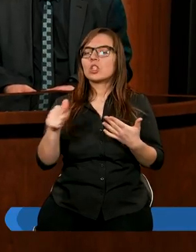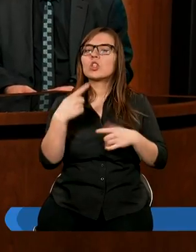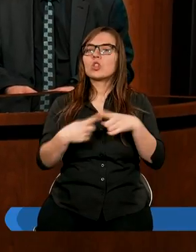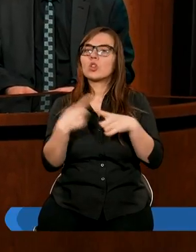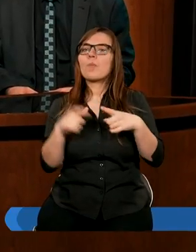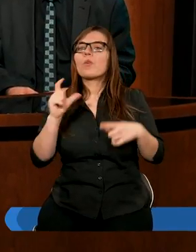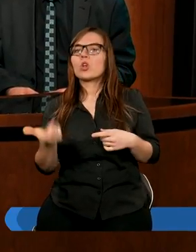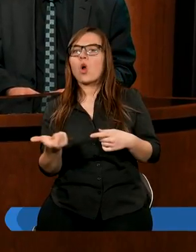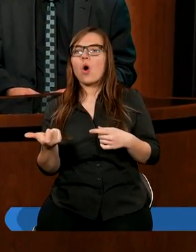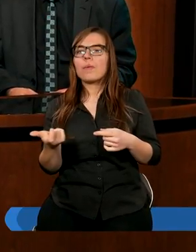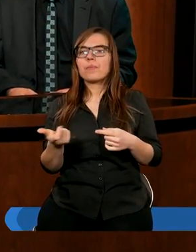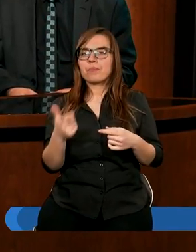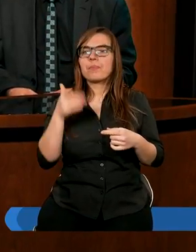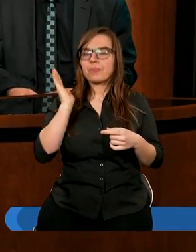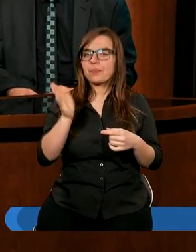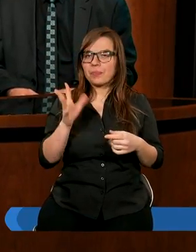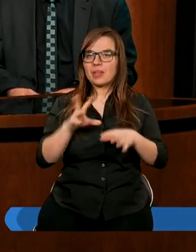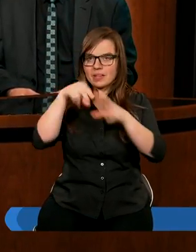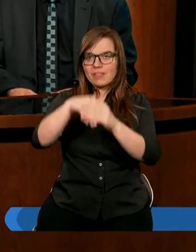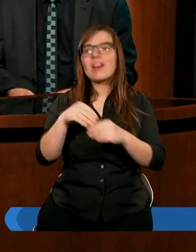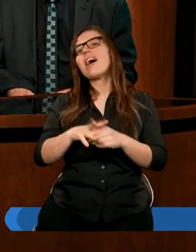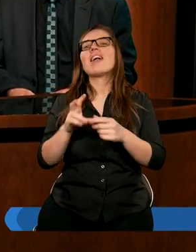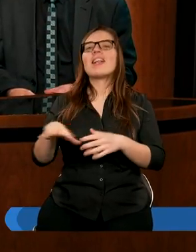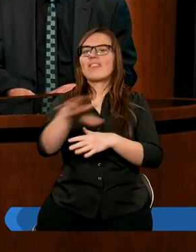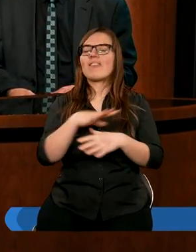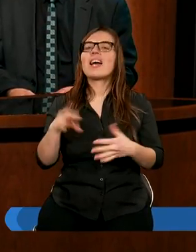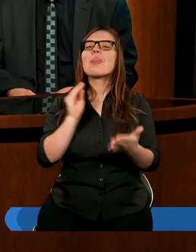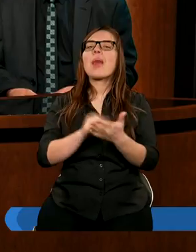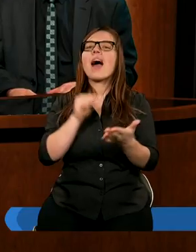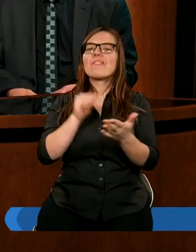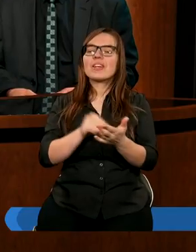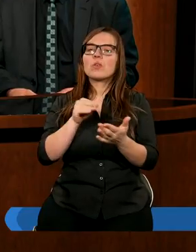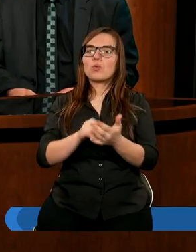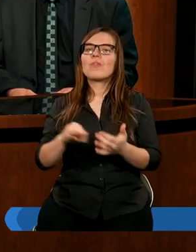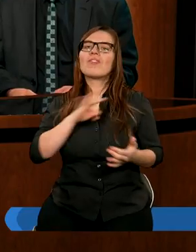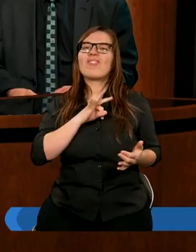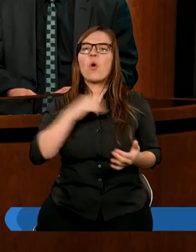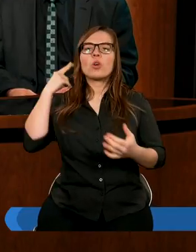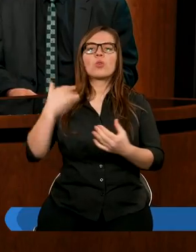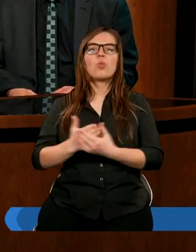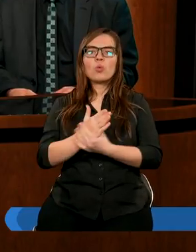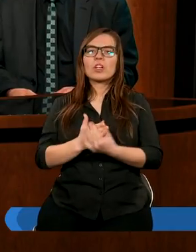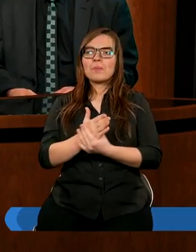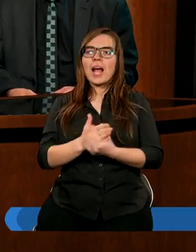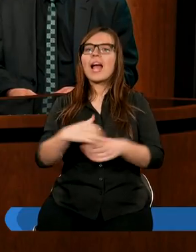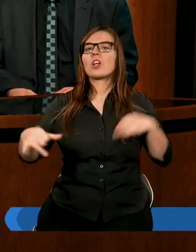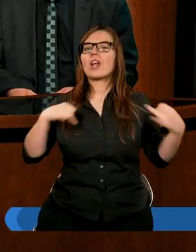ci, którzy wejdą w taką sferę nawyku w swojej służbie,